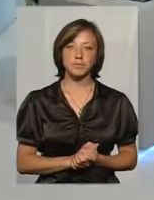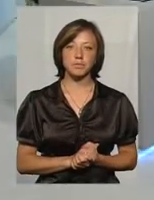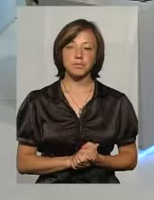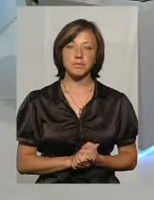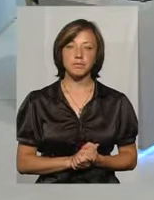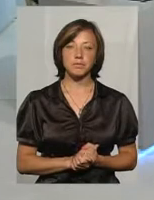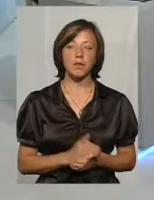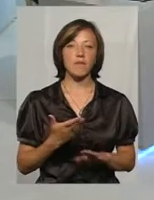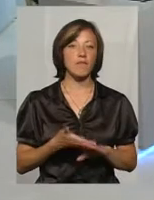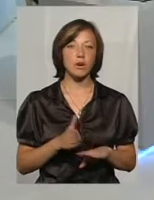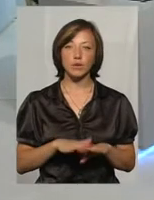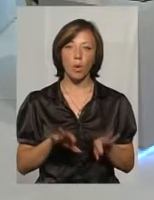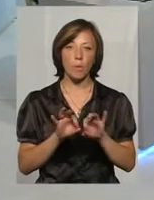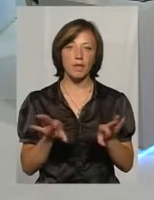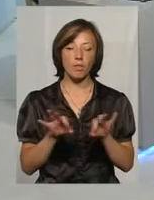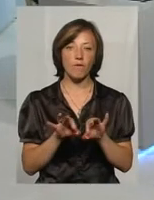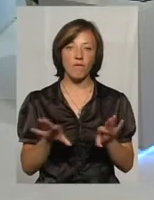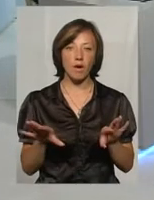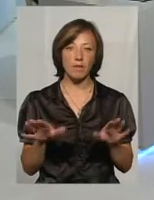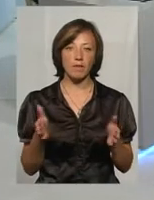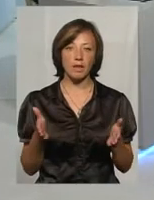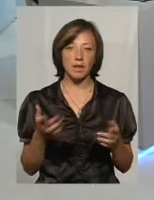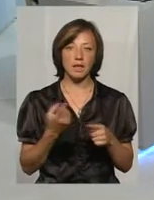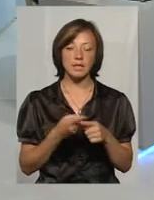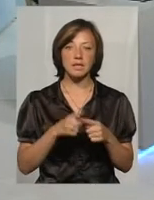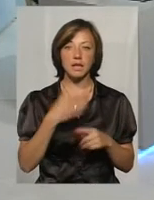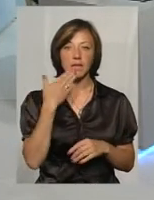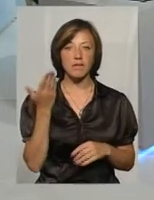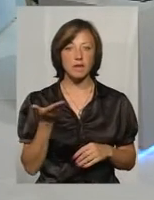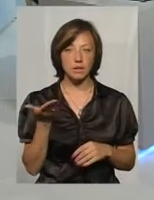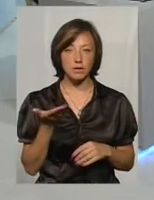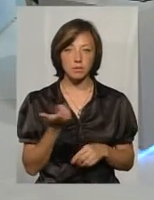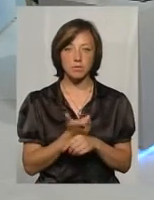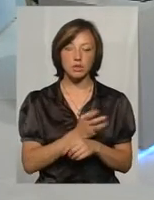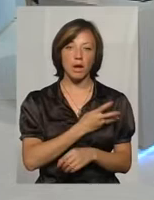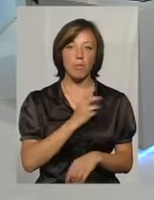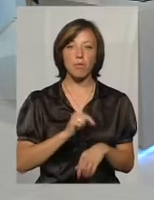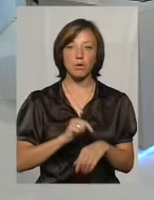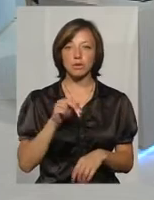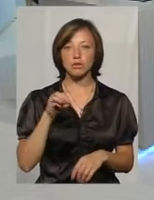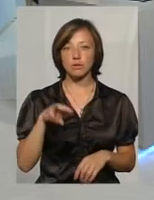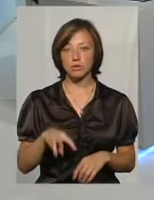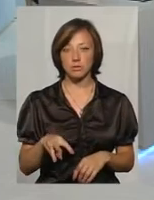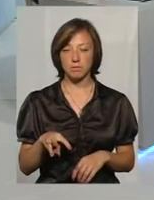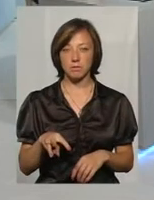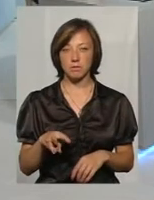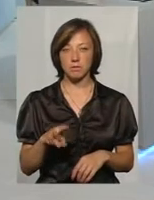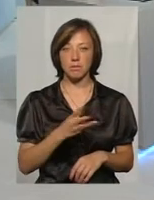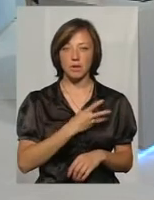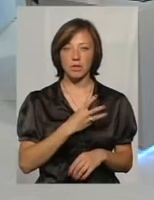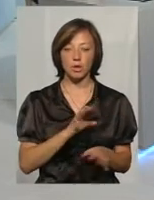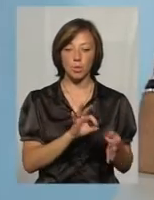Важко коментувати. Даний виступ більше емоцій, чим бажання